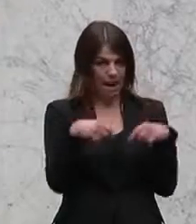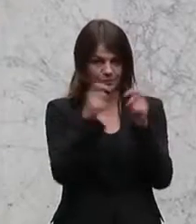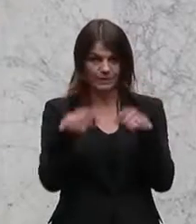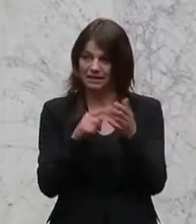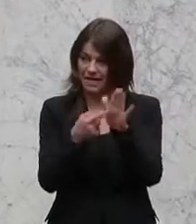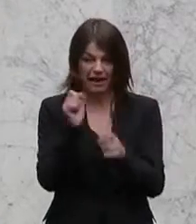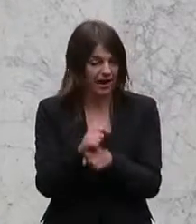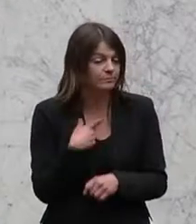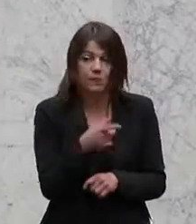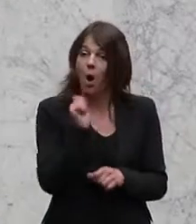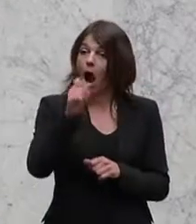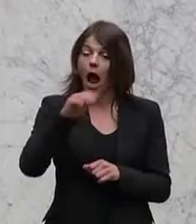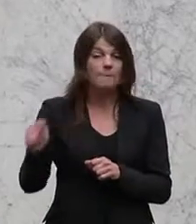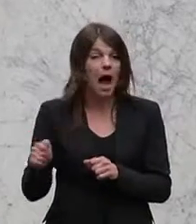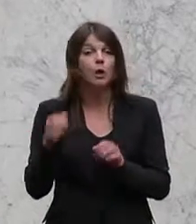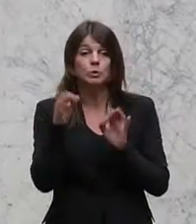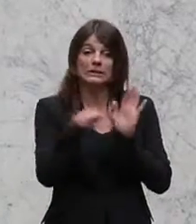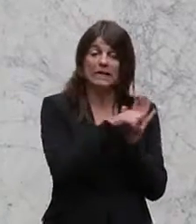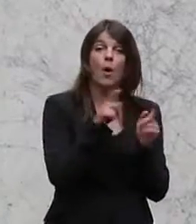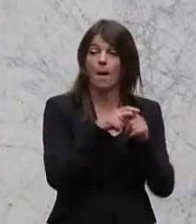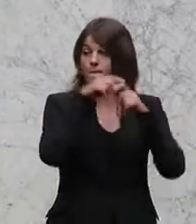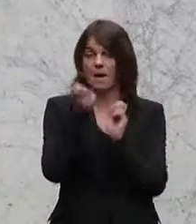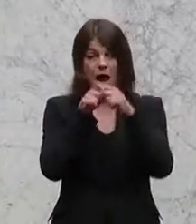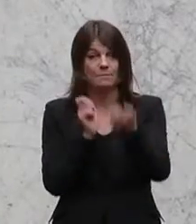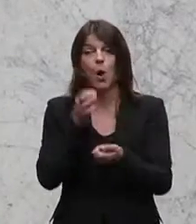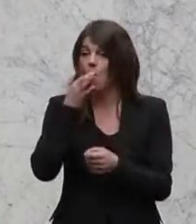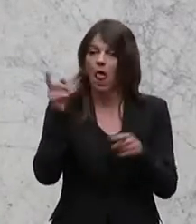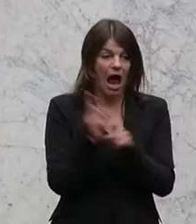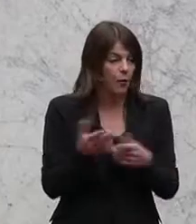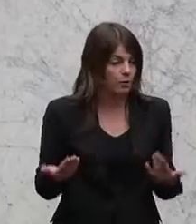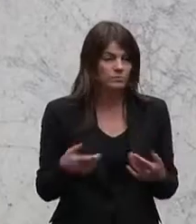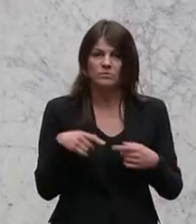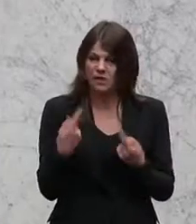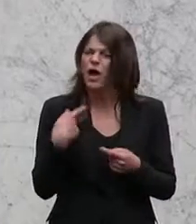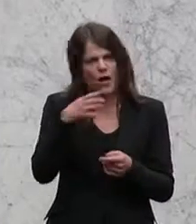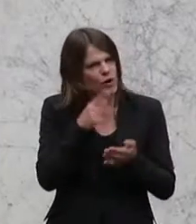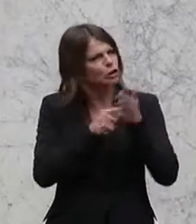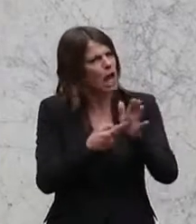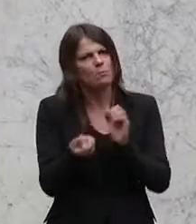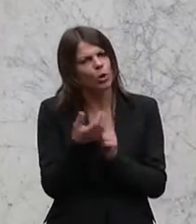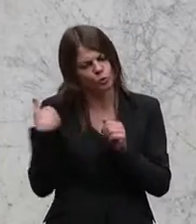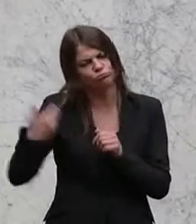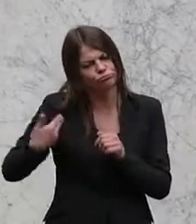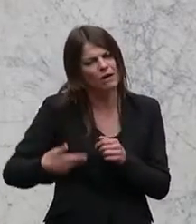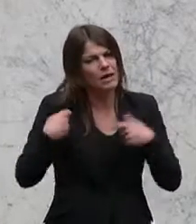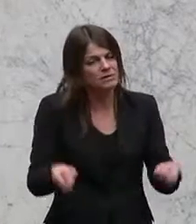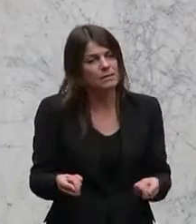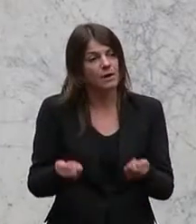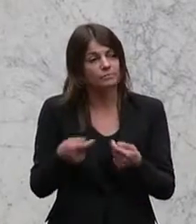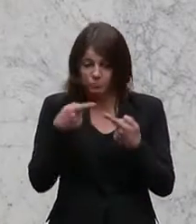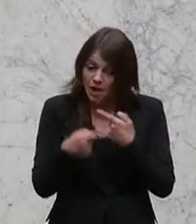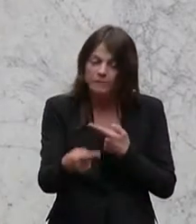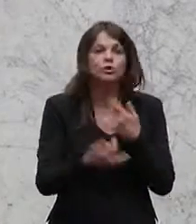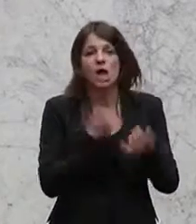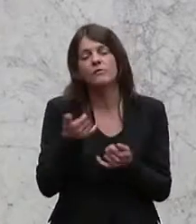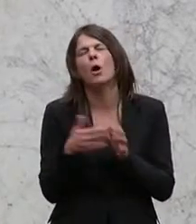mit Amagüter-Siegel und Palmöl. Und wir werden laufend jetzt Produkte präsentieren in den nächsten Jahren, weil